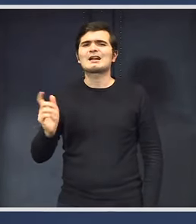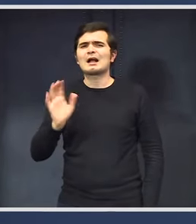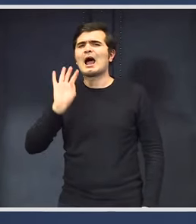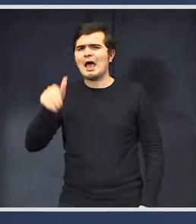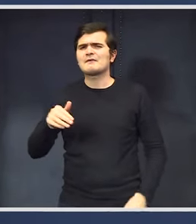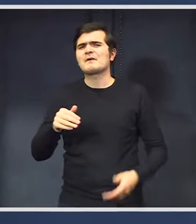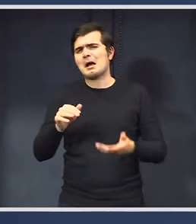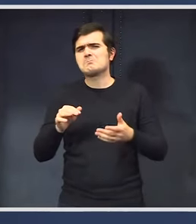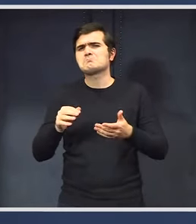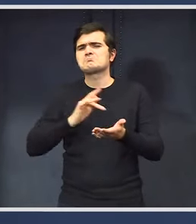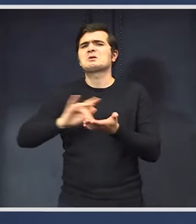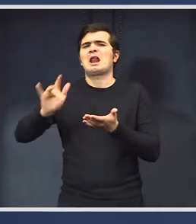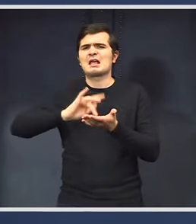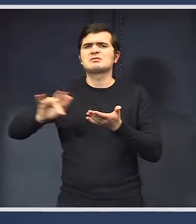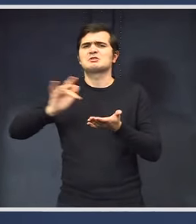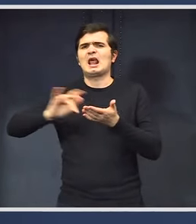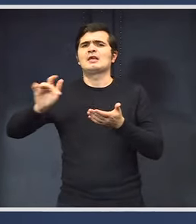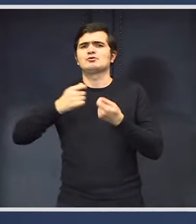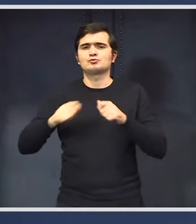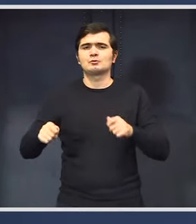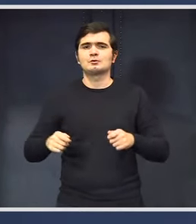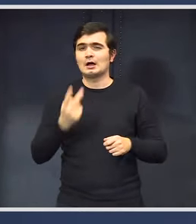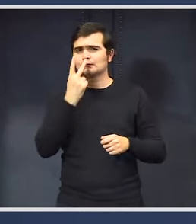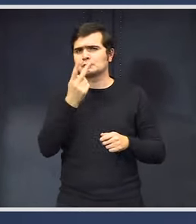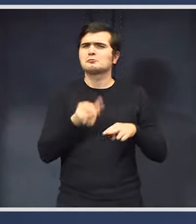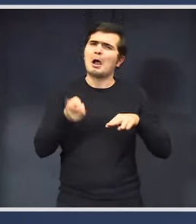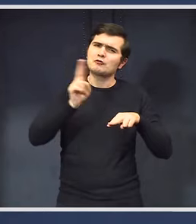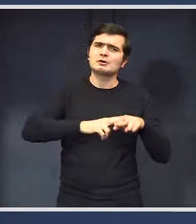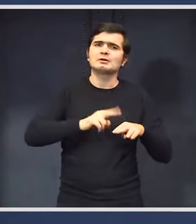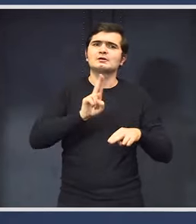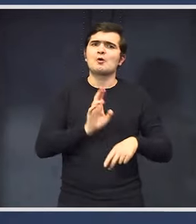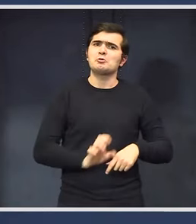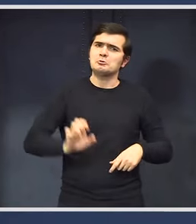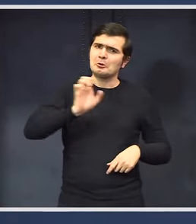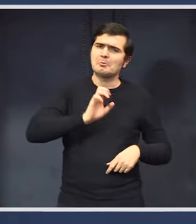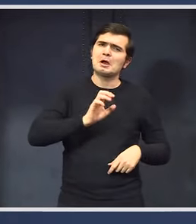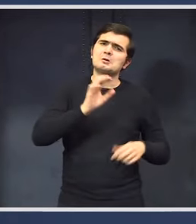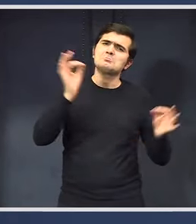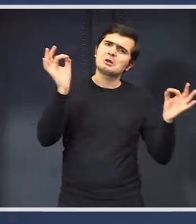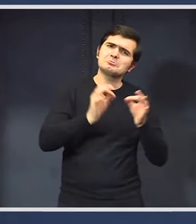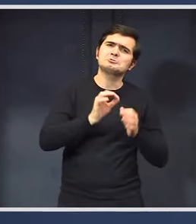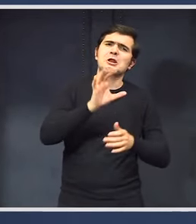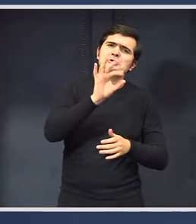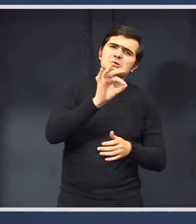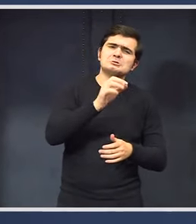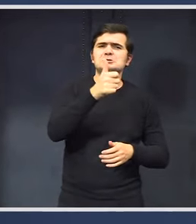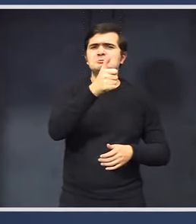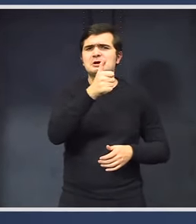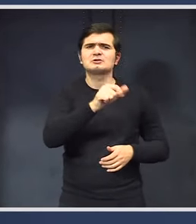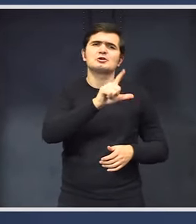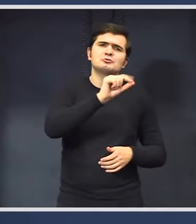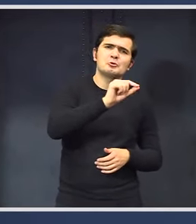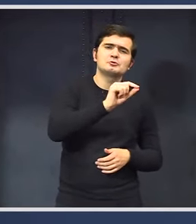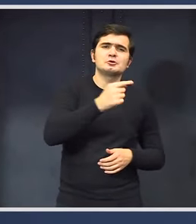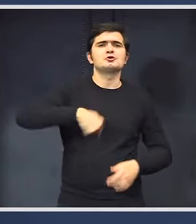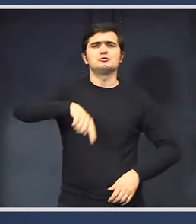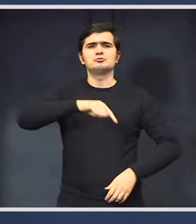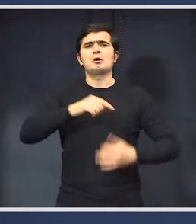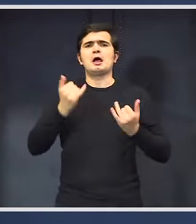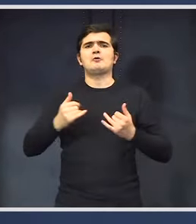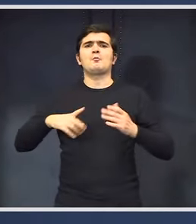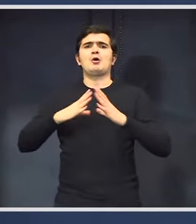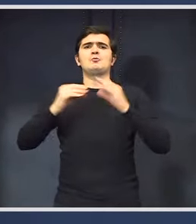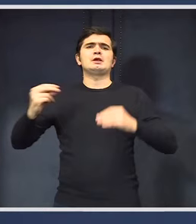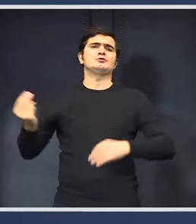studenților. Ați văzut, majoritatea au o reducere de 50, 60, 30, 20. Deci am fi noi cei mai generoși,